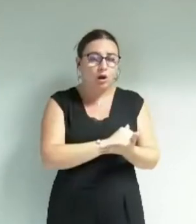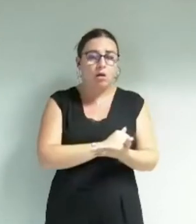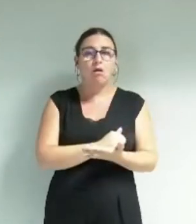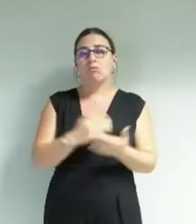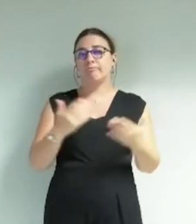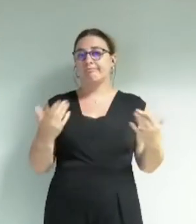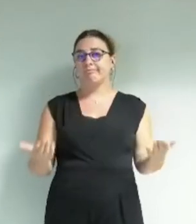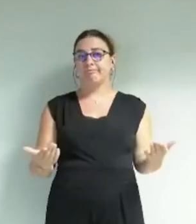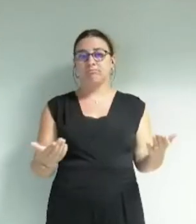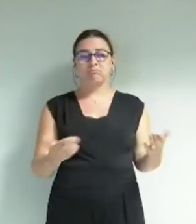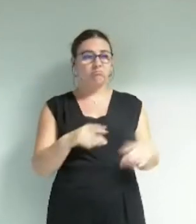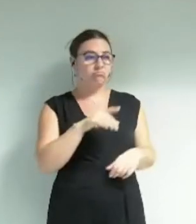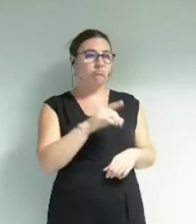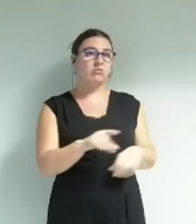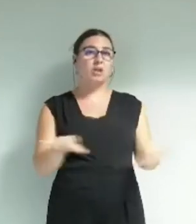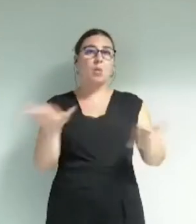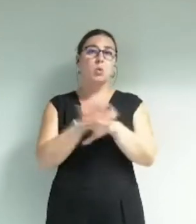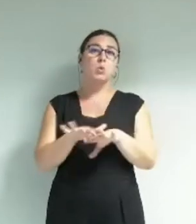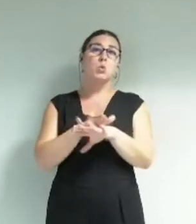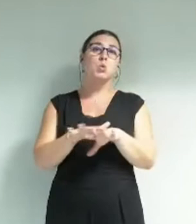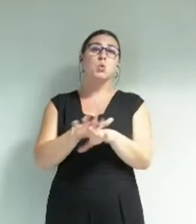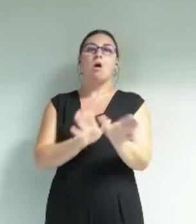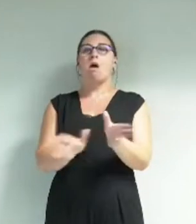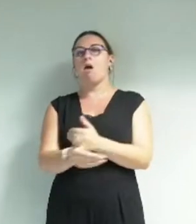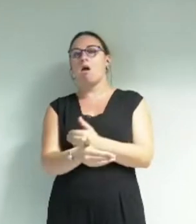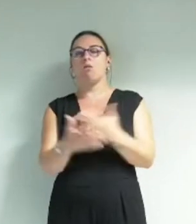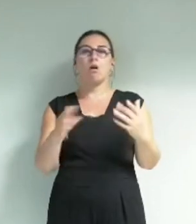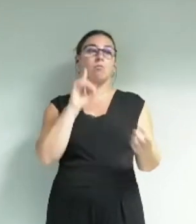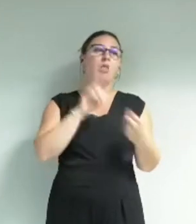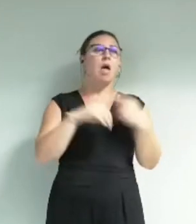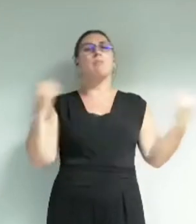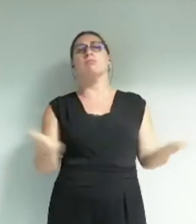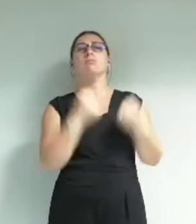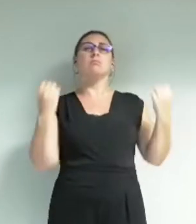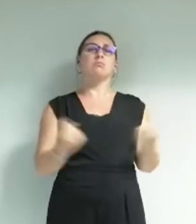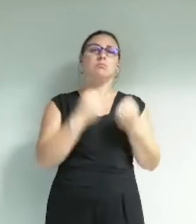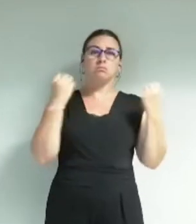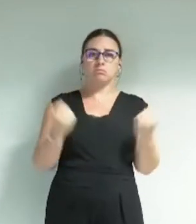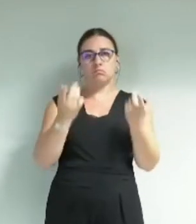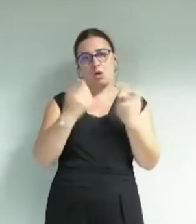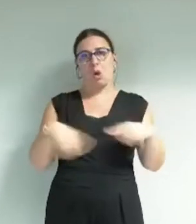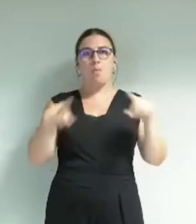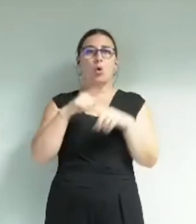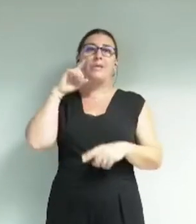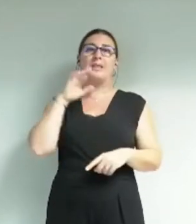sont relevés n'être qu'un écran de fumée et des objets de communication, comités d'avis.